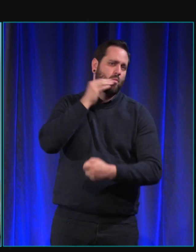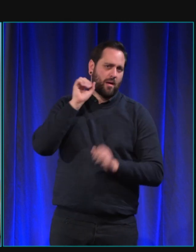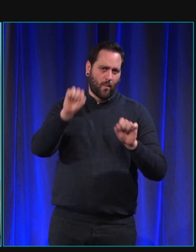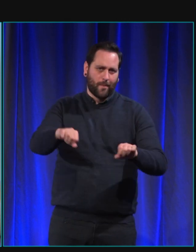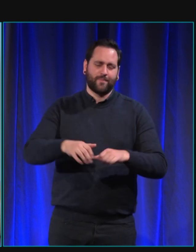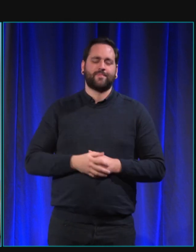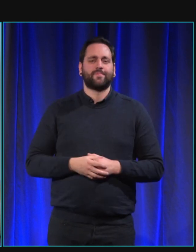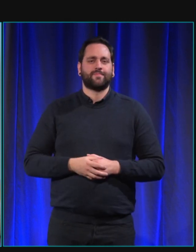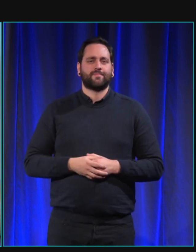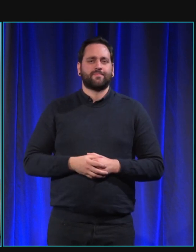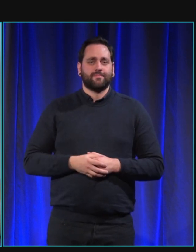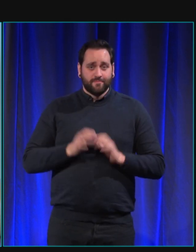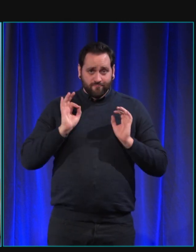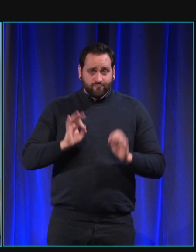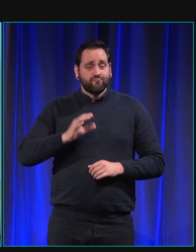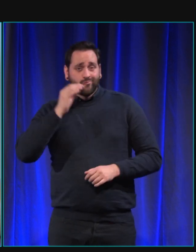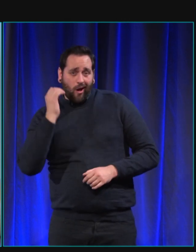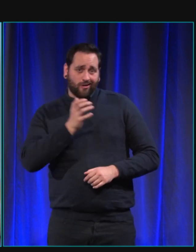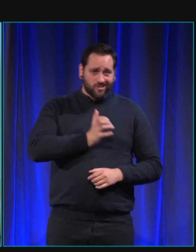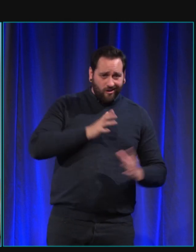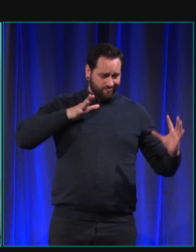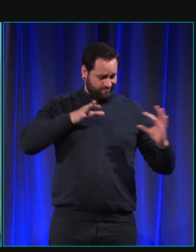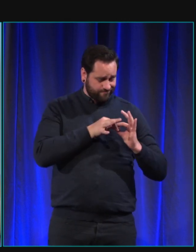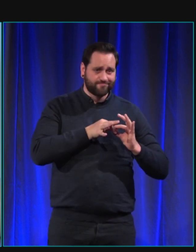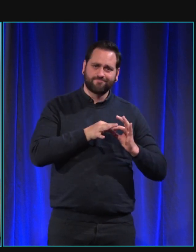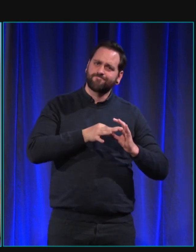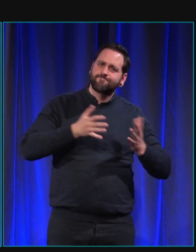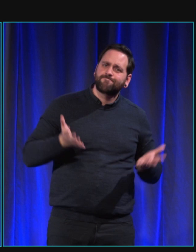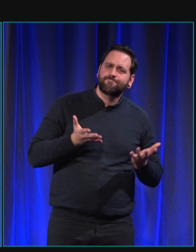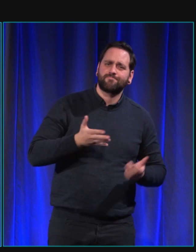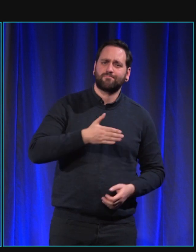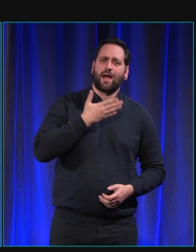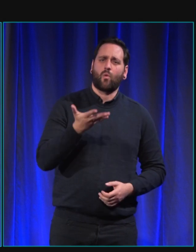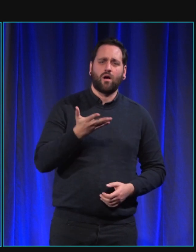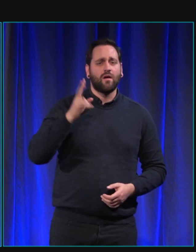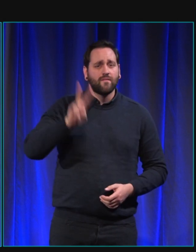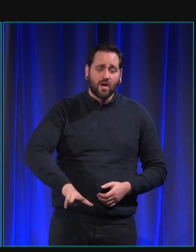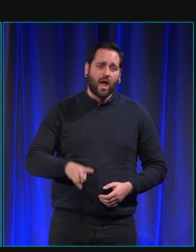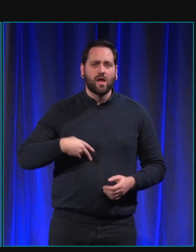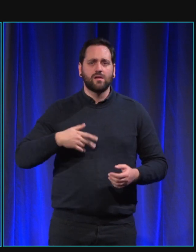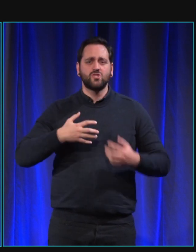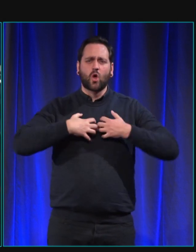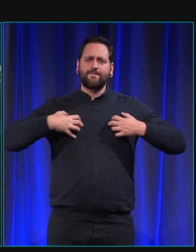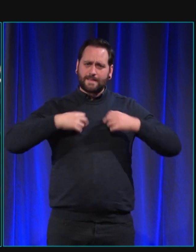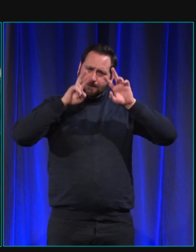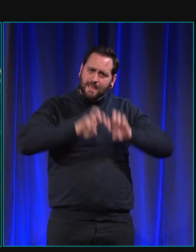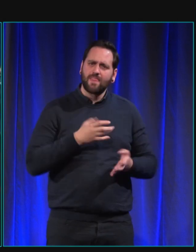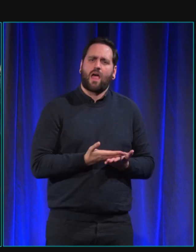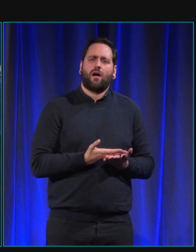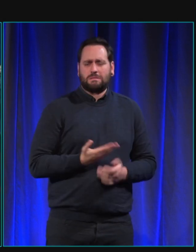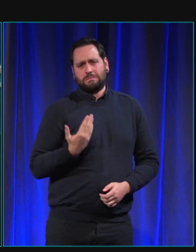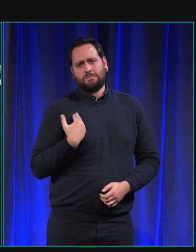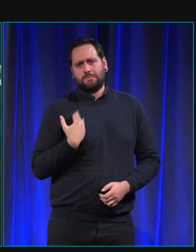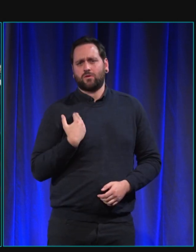et ce lien ? Les études en éthologie, les études scientifiques, qui sont assez récentes. L'étude des